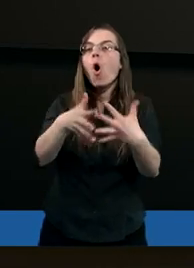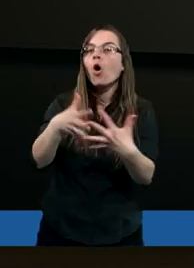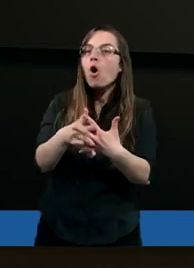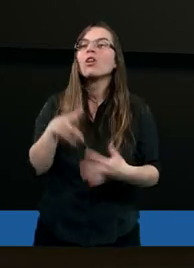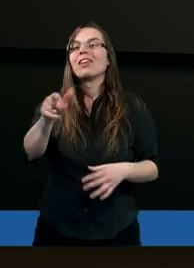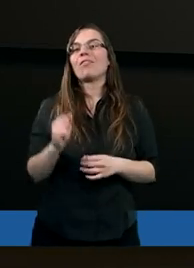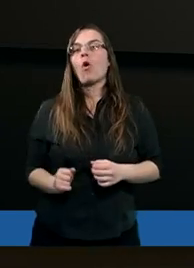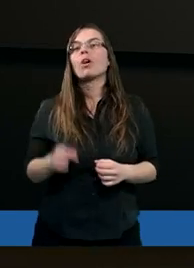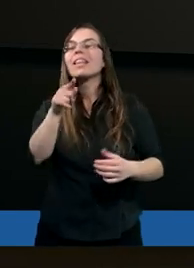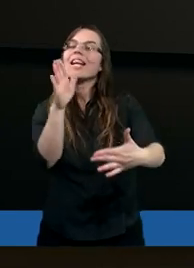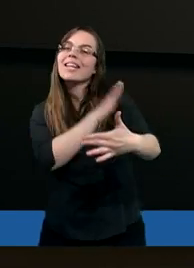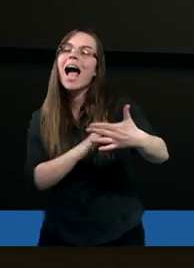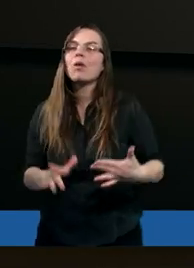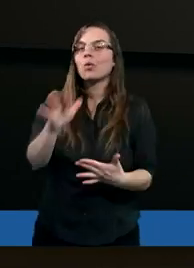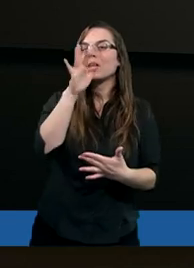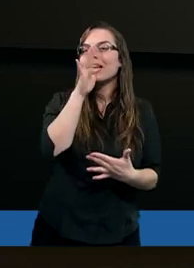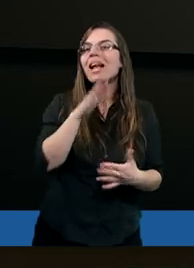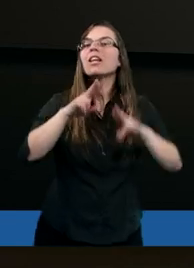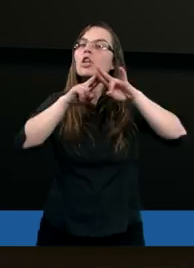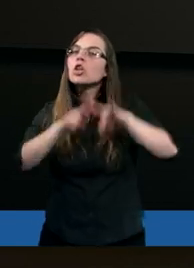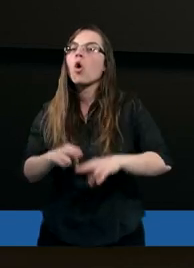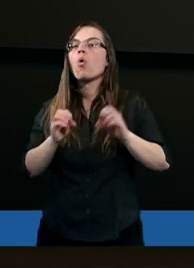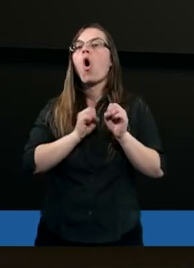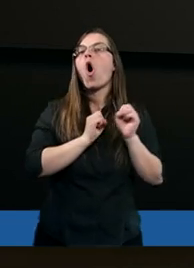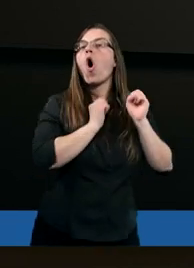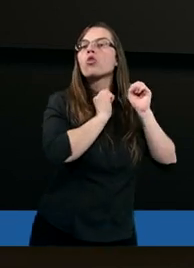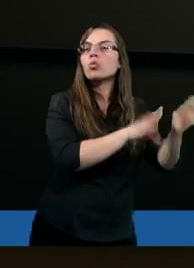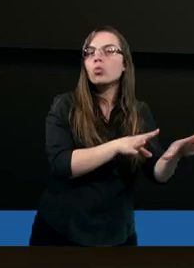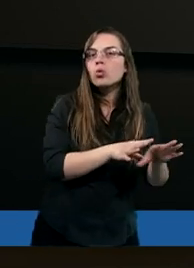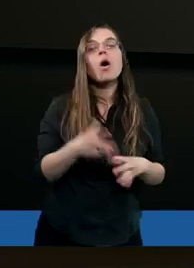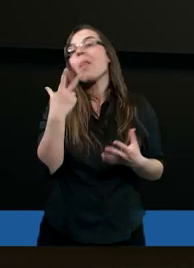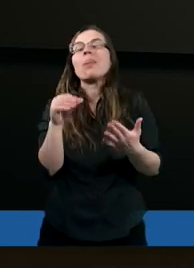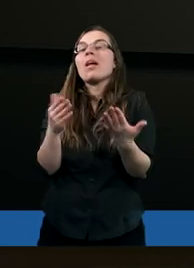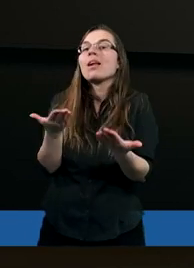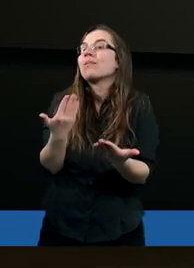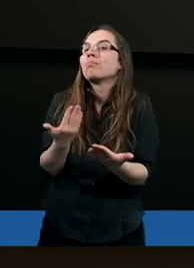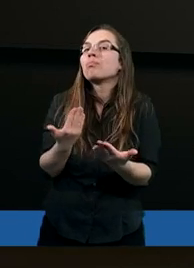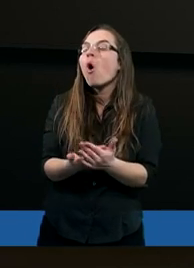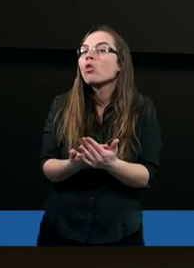prorocze minęły, to naród izraelski został odrzucony. To nie jest prawda.